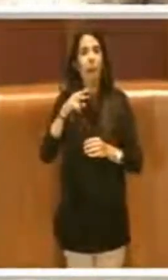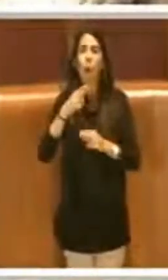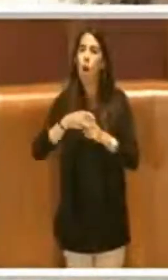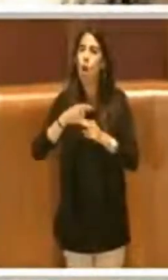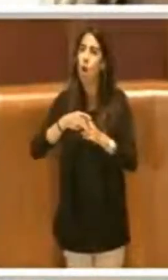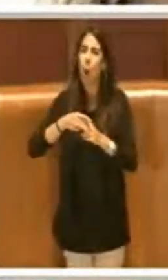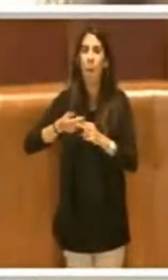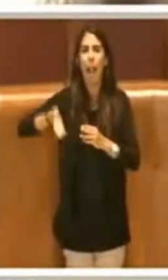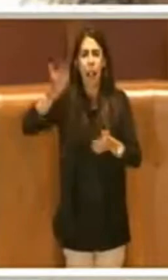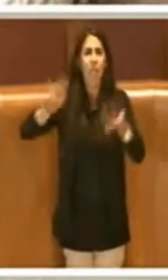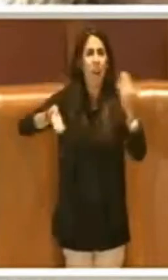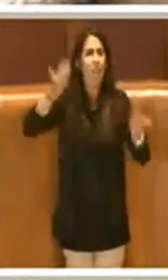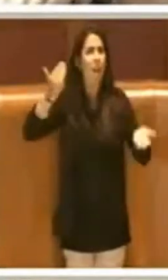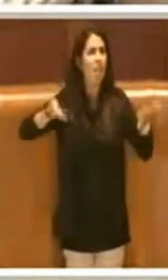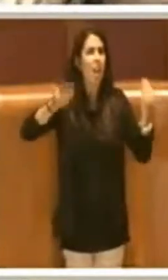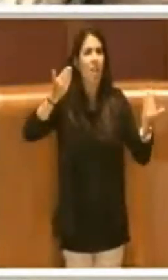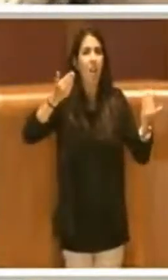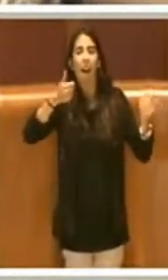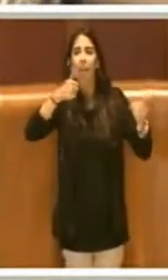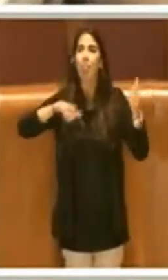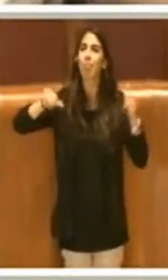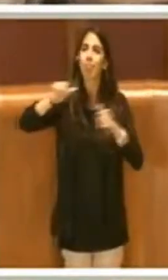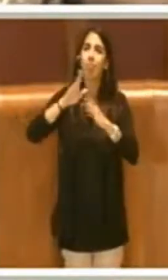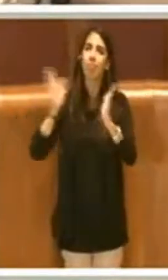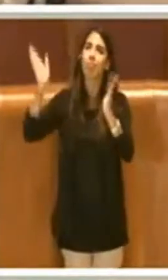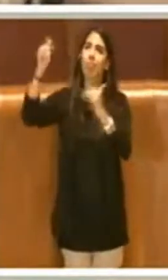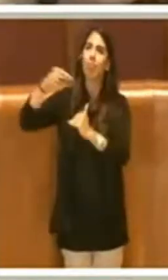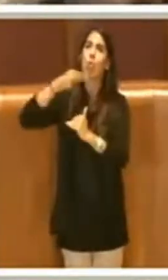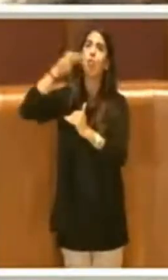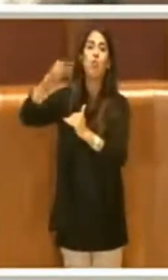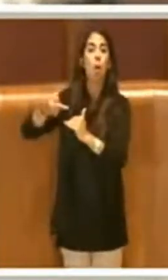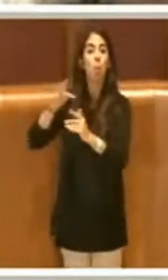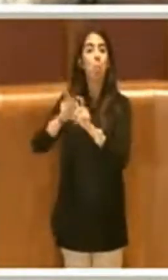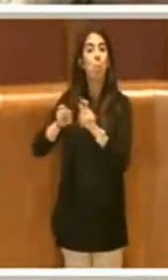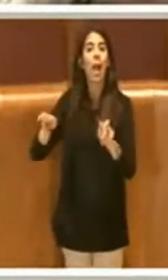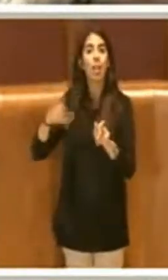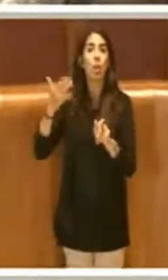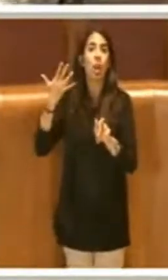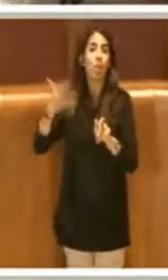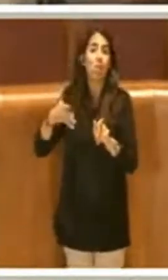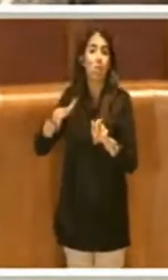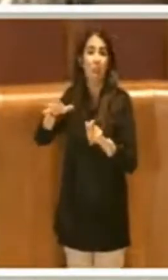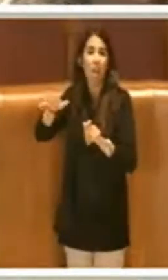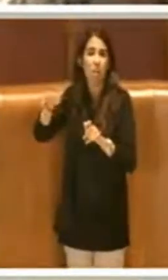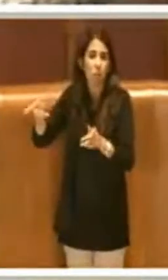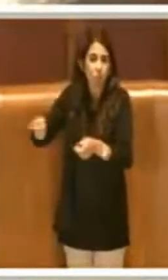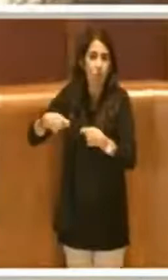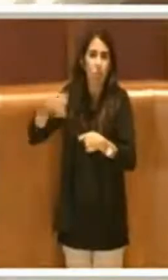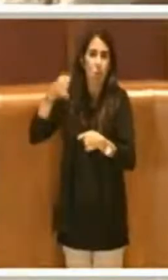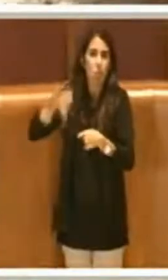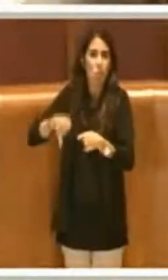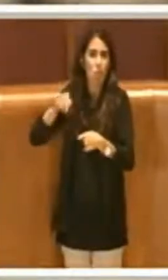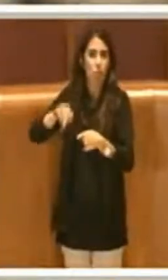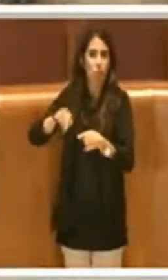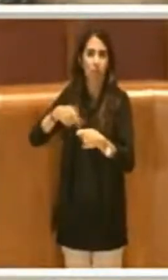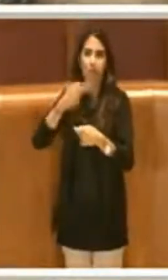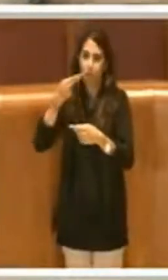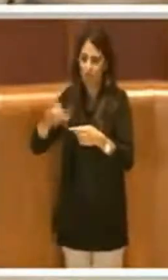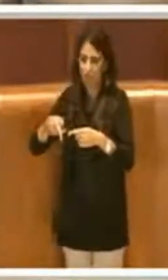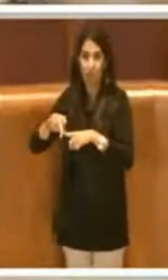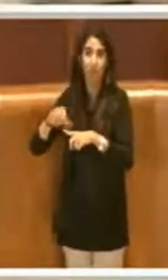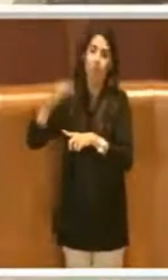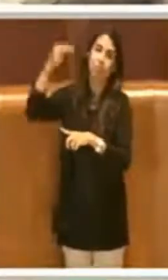perseguitate proprio da essi, dare un segnale in cui in una fermata, quella della metro